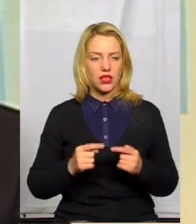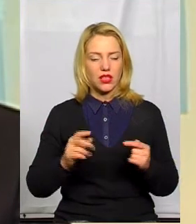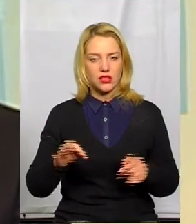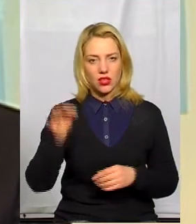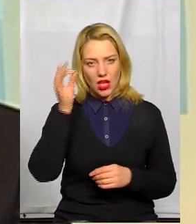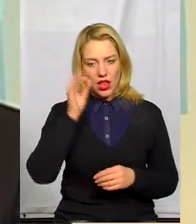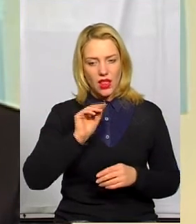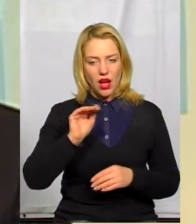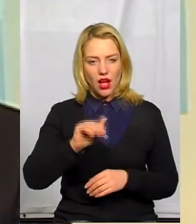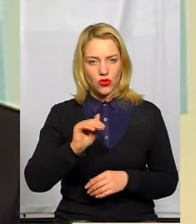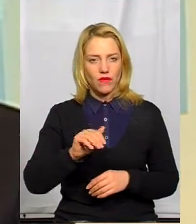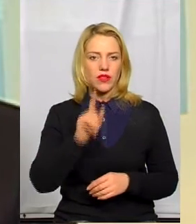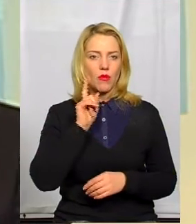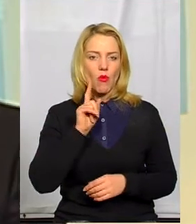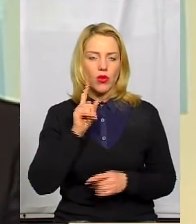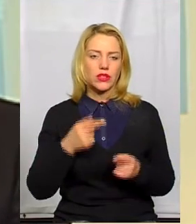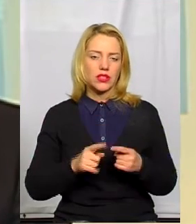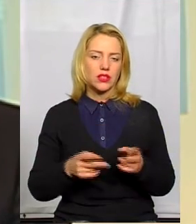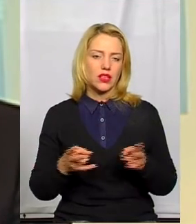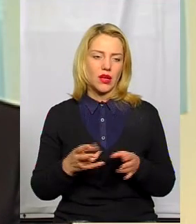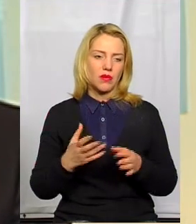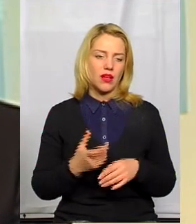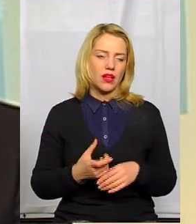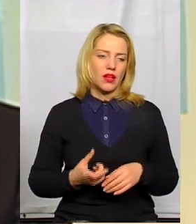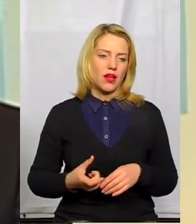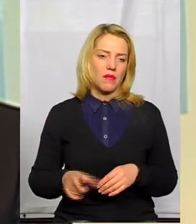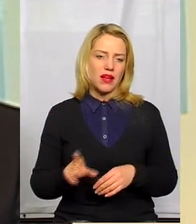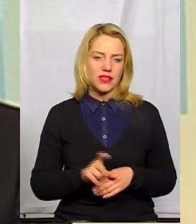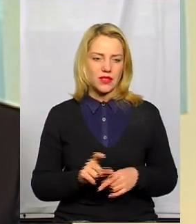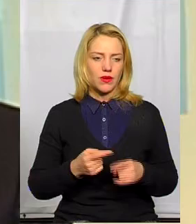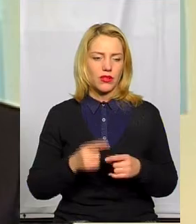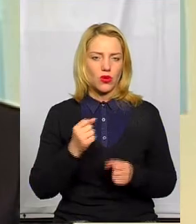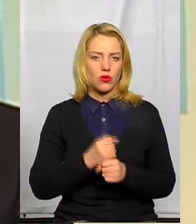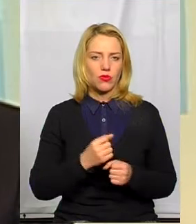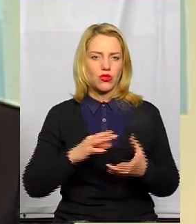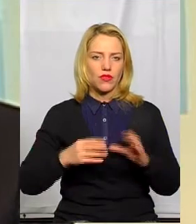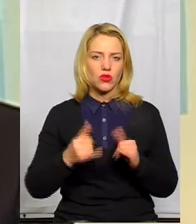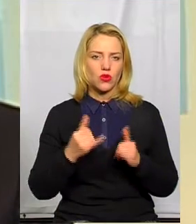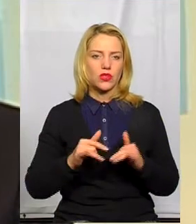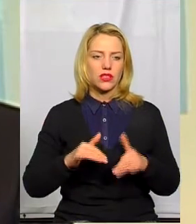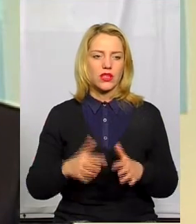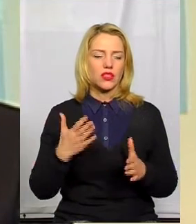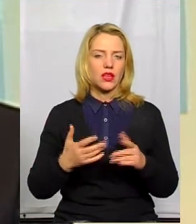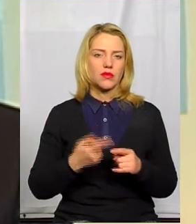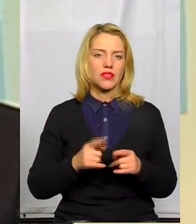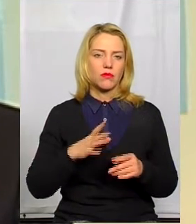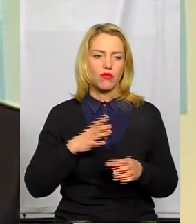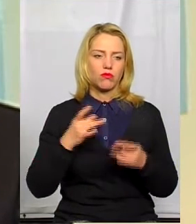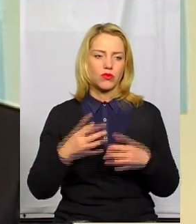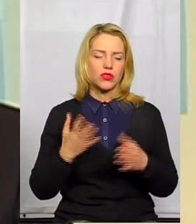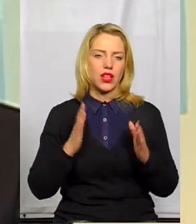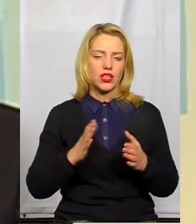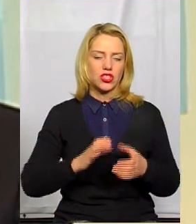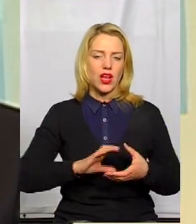якось їх нагадувати молоді, все потрібно робити максимально інтерактивно. Навіть роблячи висновки з сьогоднішнього заходу, ось, якби це був просто